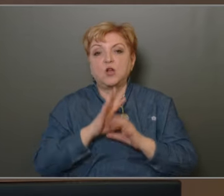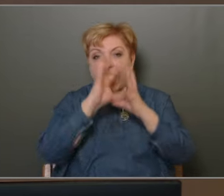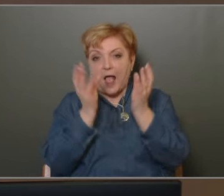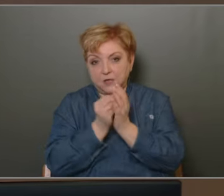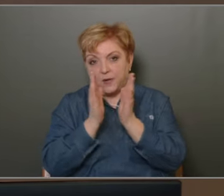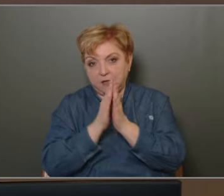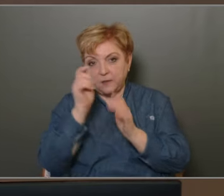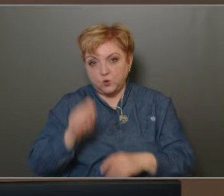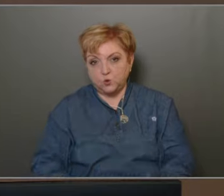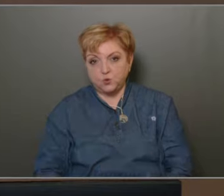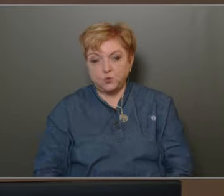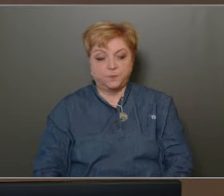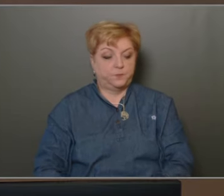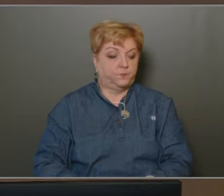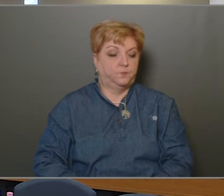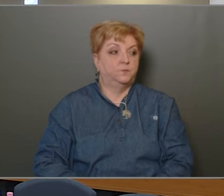Egyben kérem döntsünk.